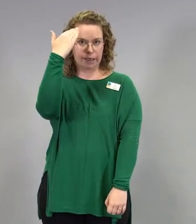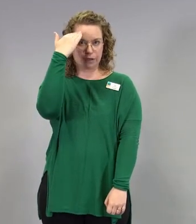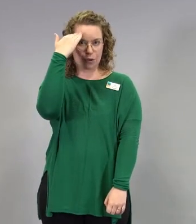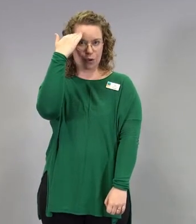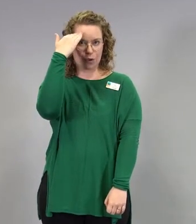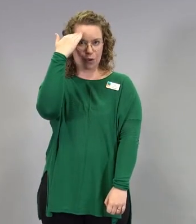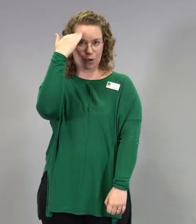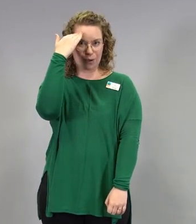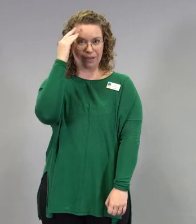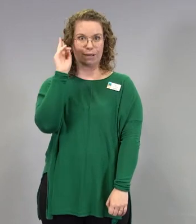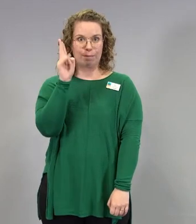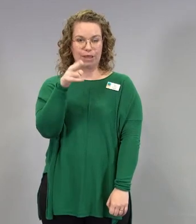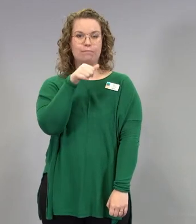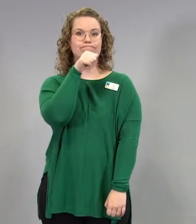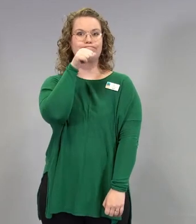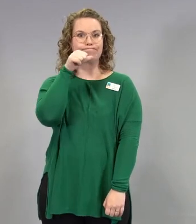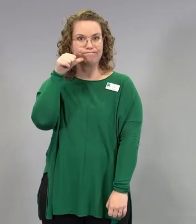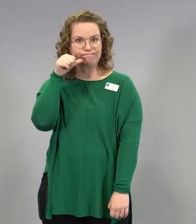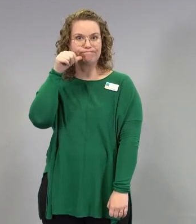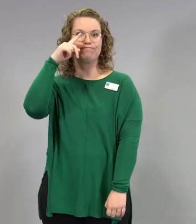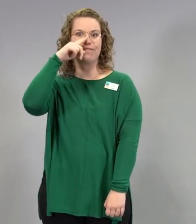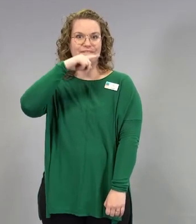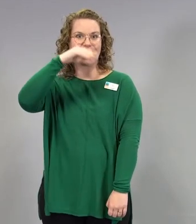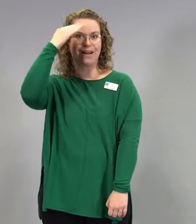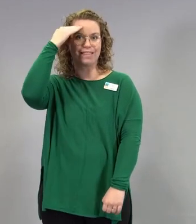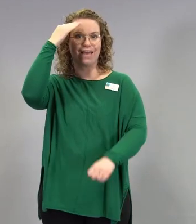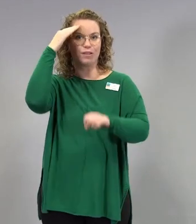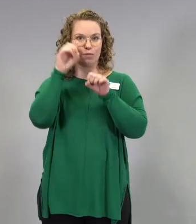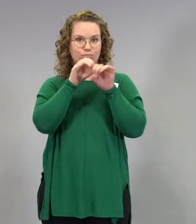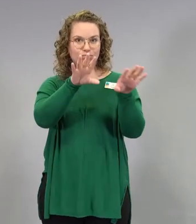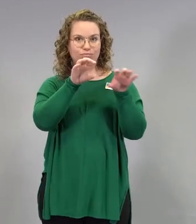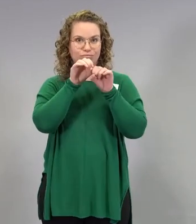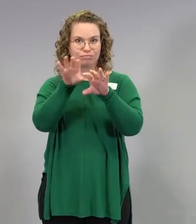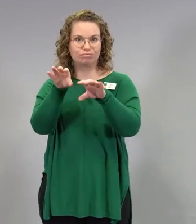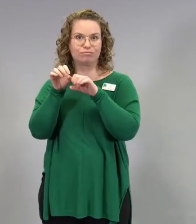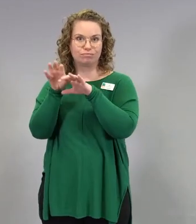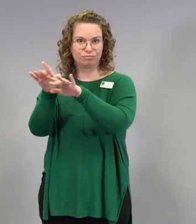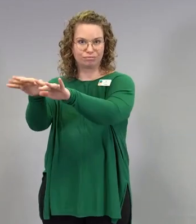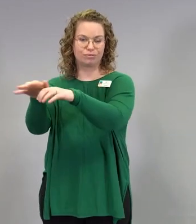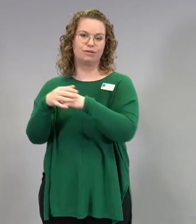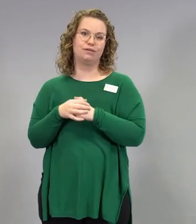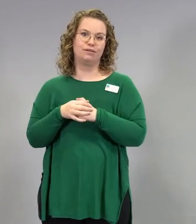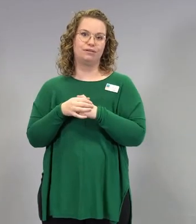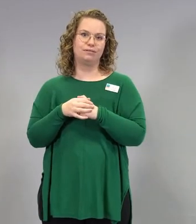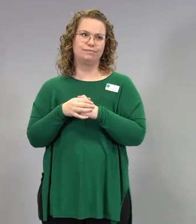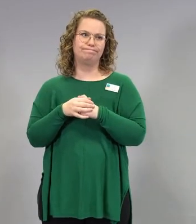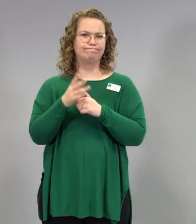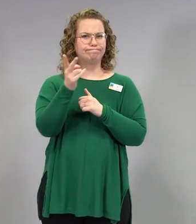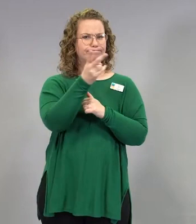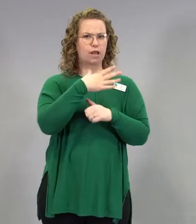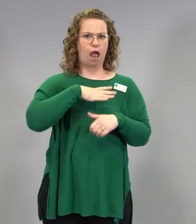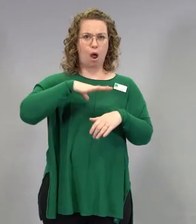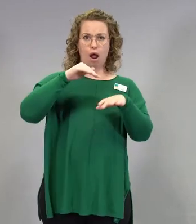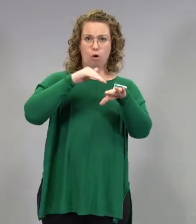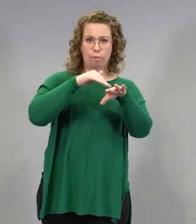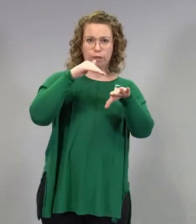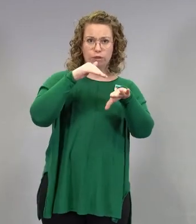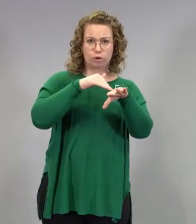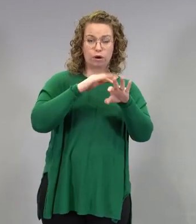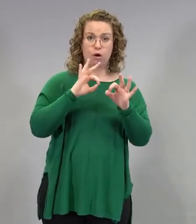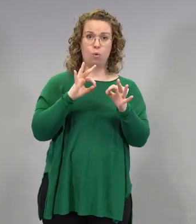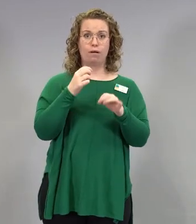tietoisesti jaettua väärää tietoa. Haluaisitteko kommentoida, mitä THLn tyyppinen